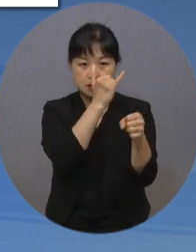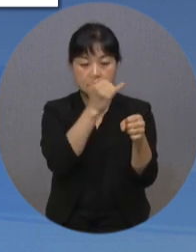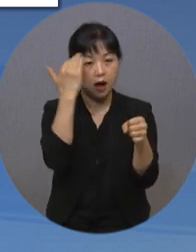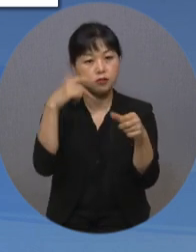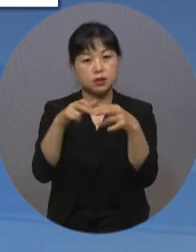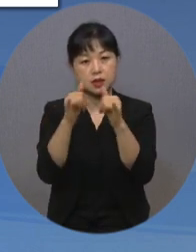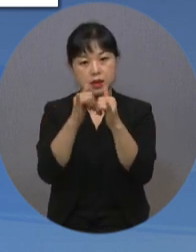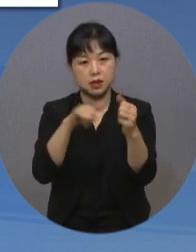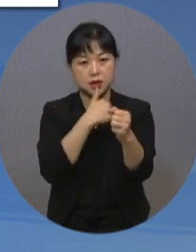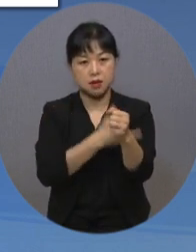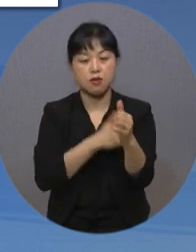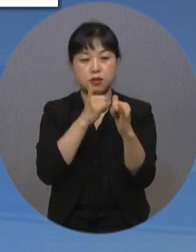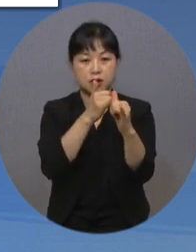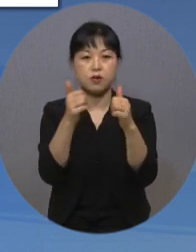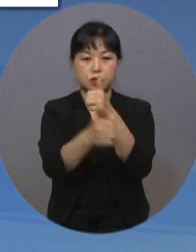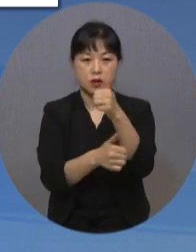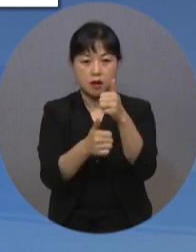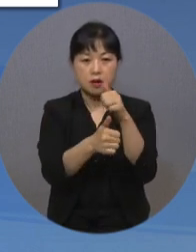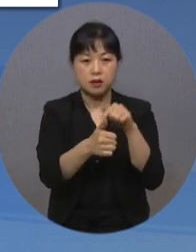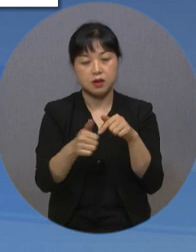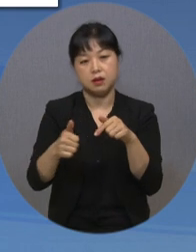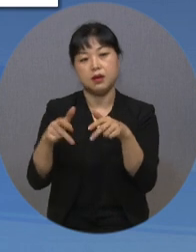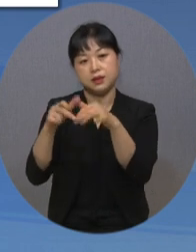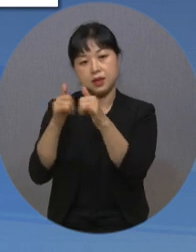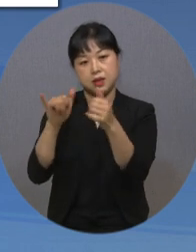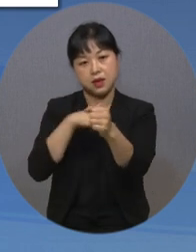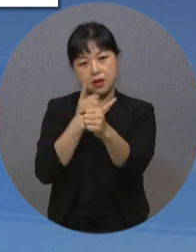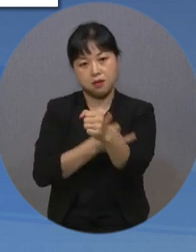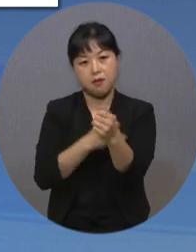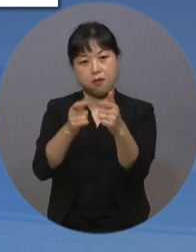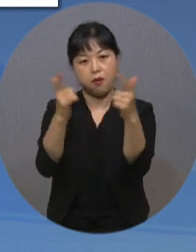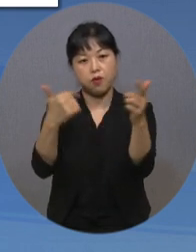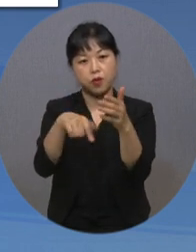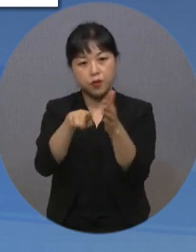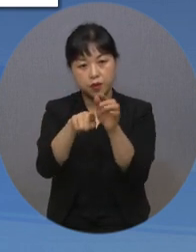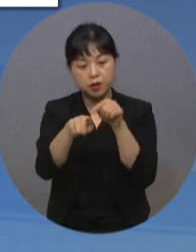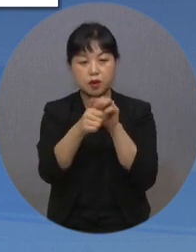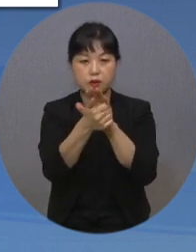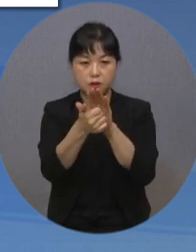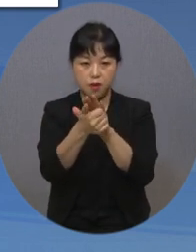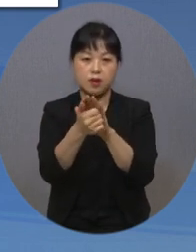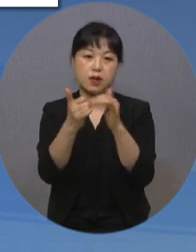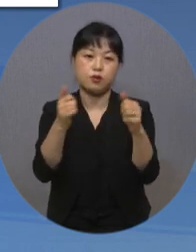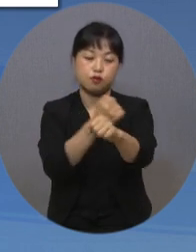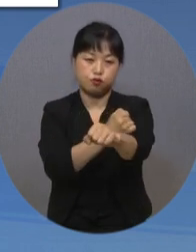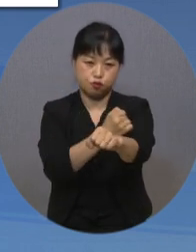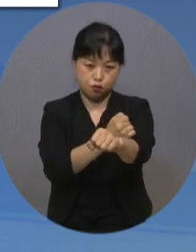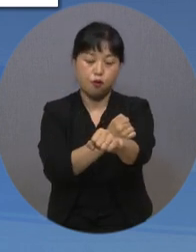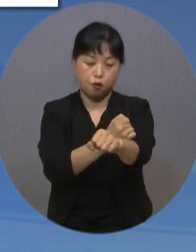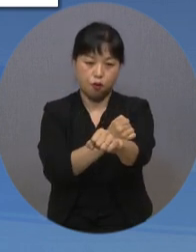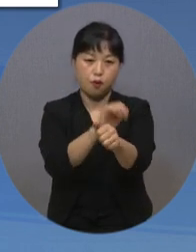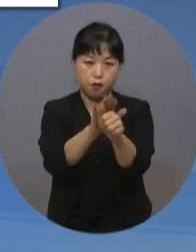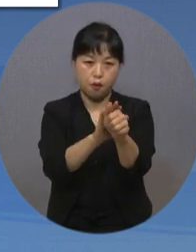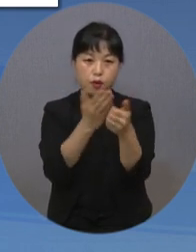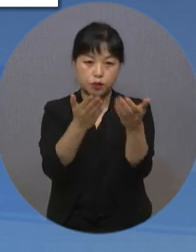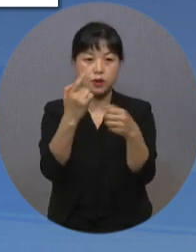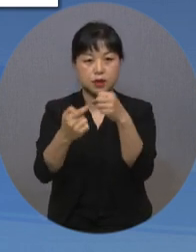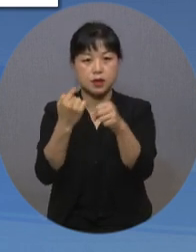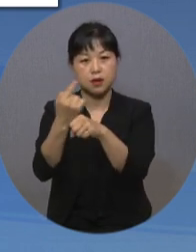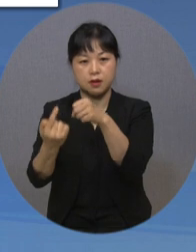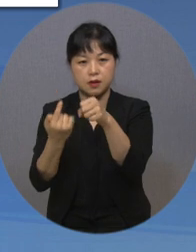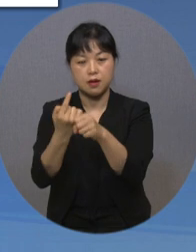한국장애인인권상위원회는 장애인 인권증진을 위해 헌신한 이들의 노고를 치아하고자 매년 진행하고 있습니다.